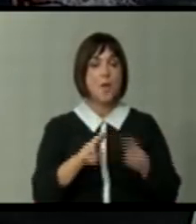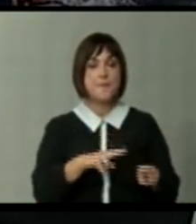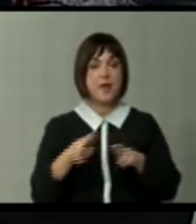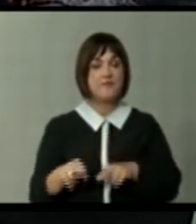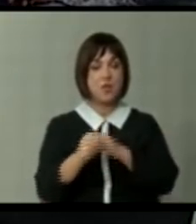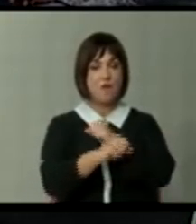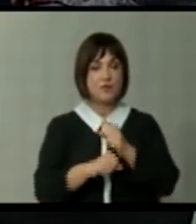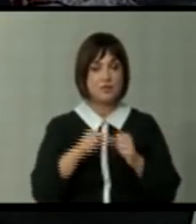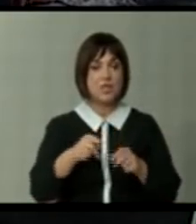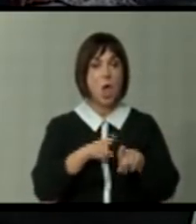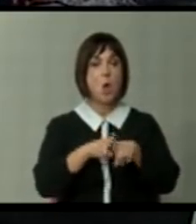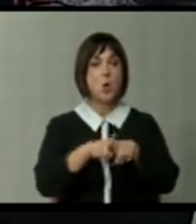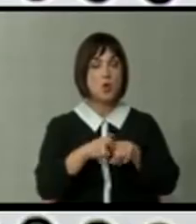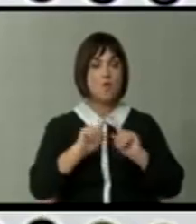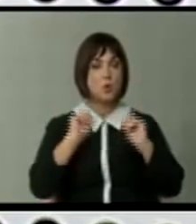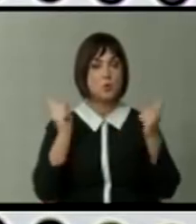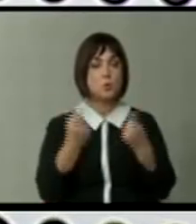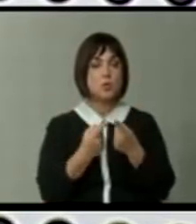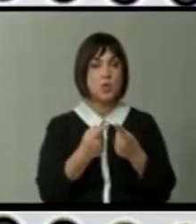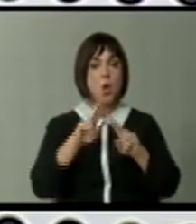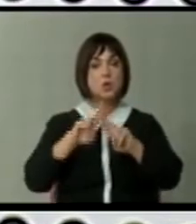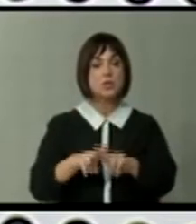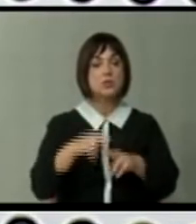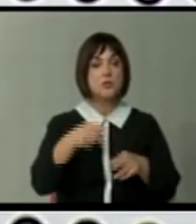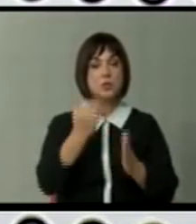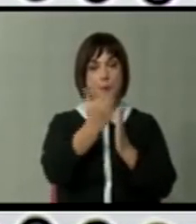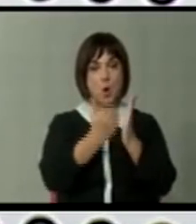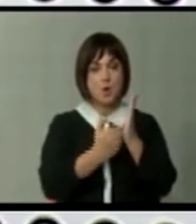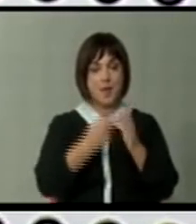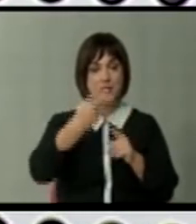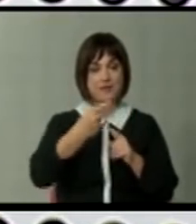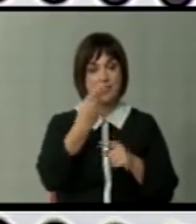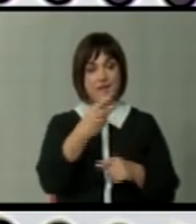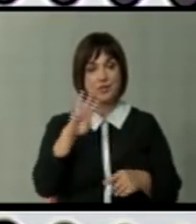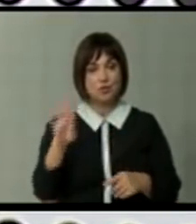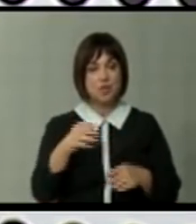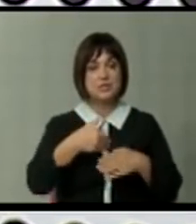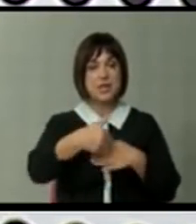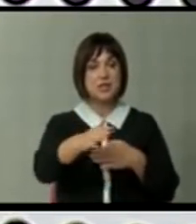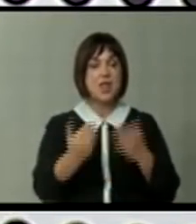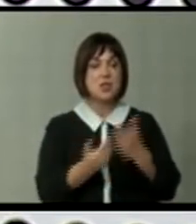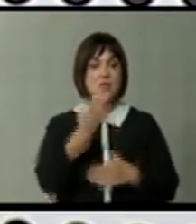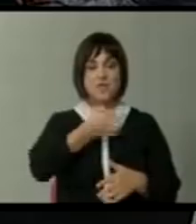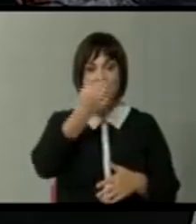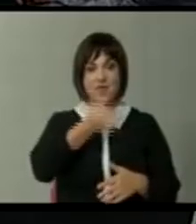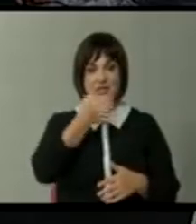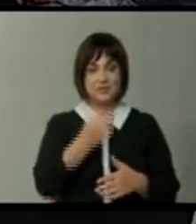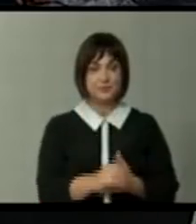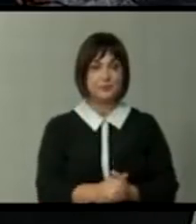факултет, с разбери и на колегите во студиото. Останете и понатаму со програмата на Телевизија 24, следувајат најновите вести.